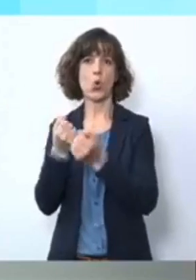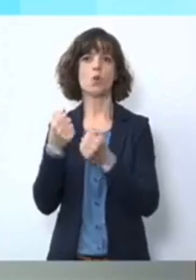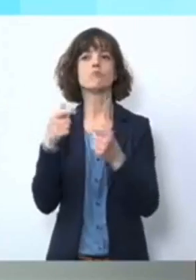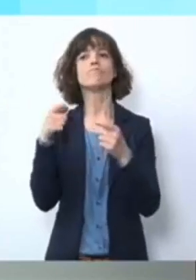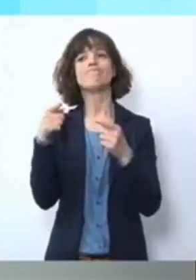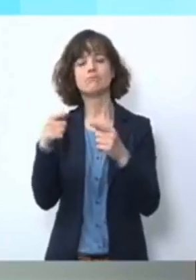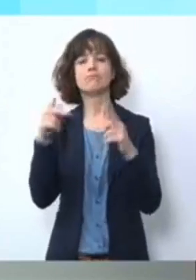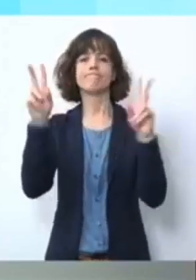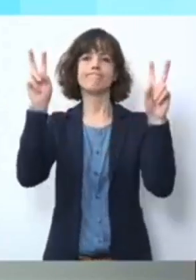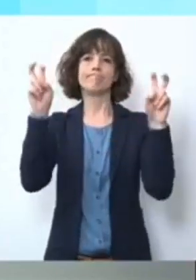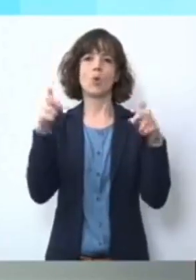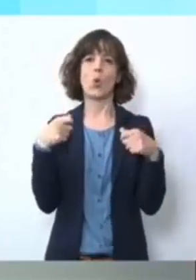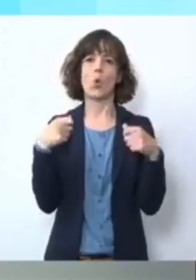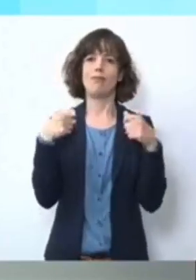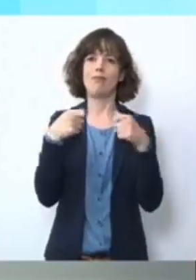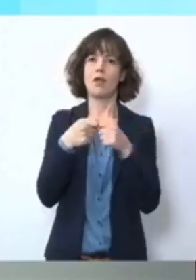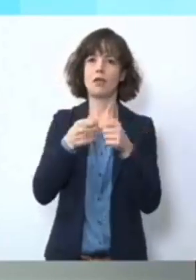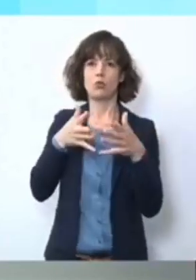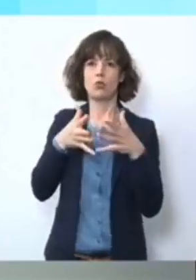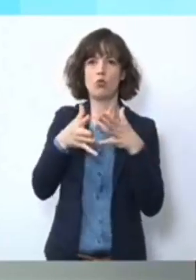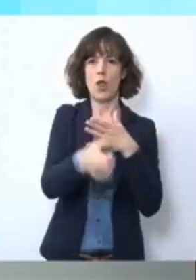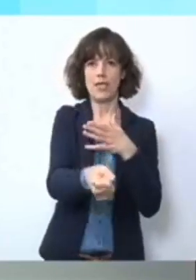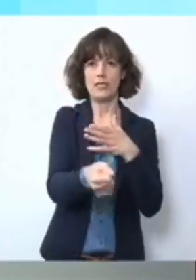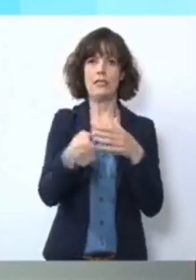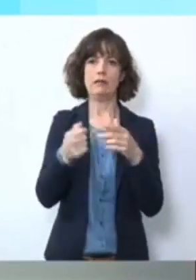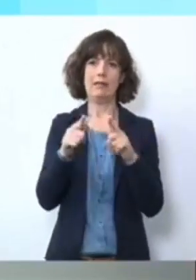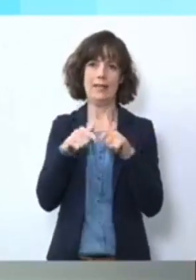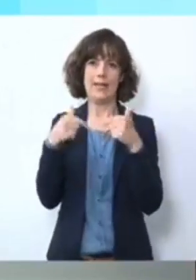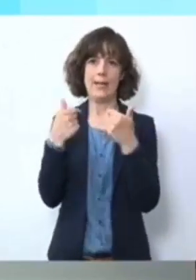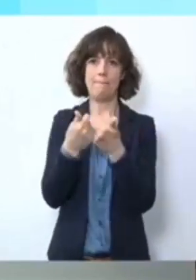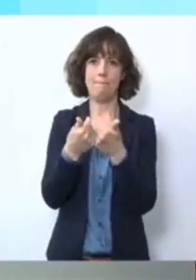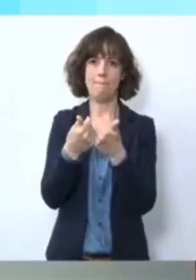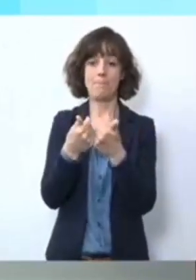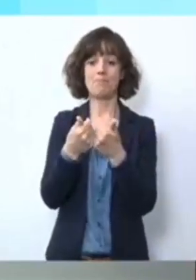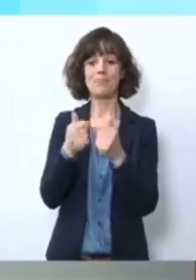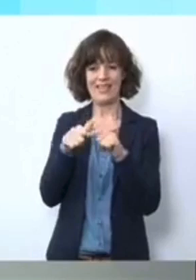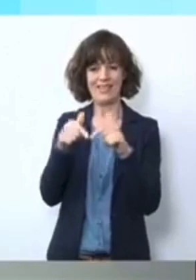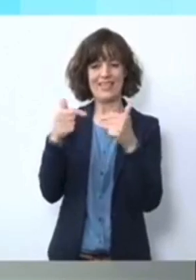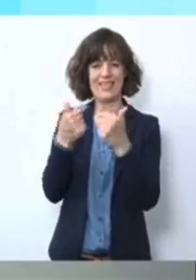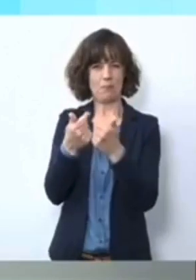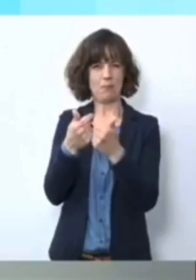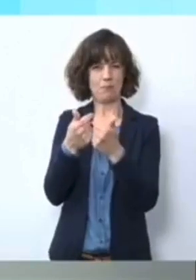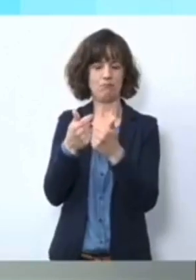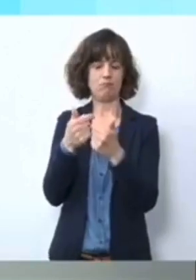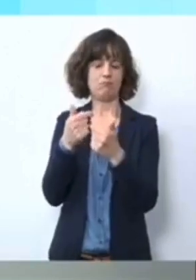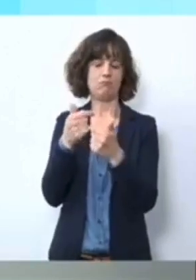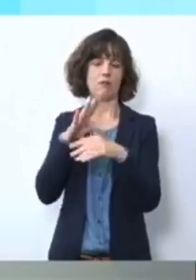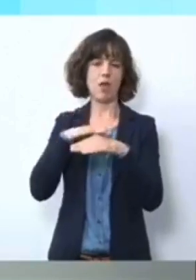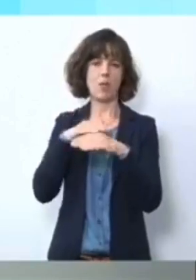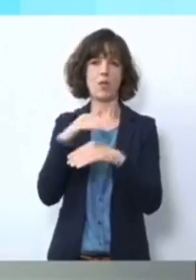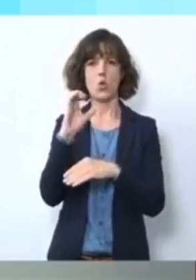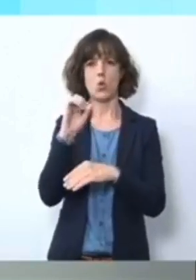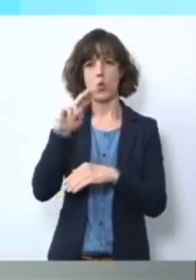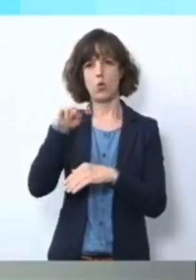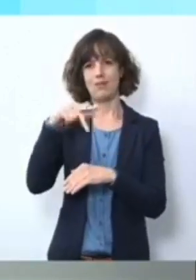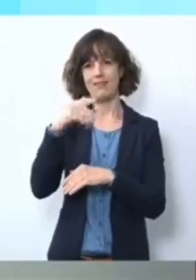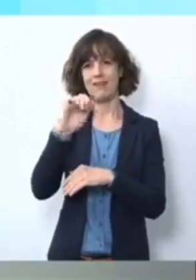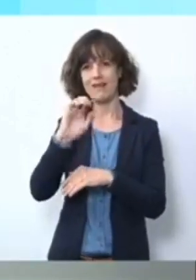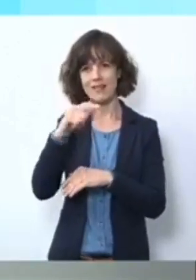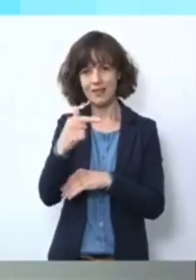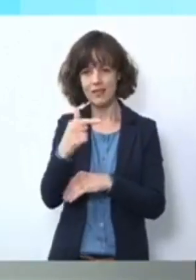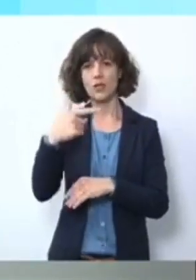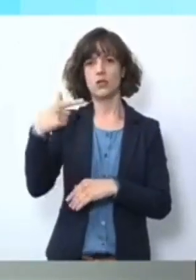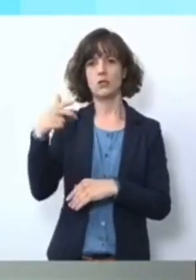-Tracing-Teams. Und in diesen Teams, da geht es vor allem darum, dass die eben genau dranbleiben, dass sie eben